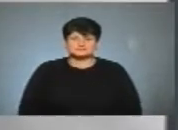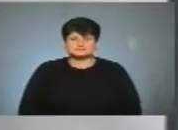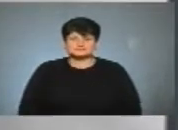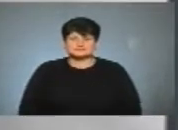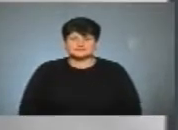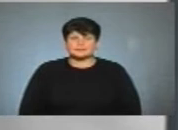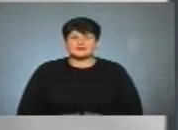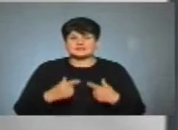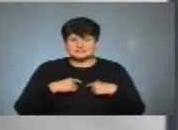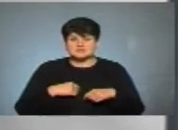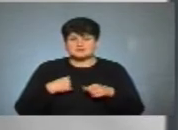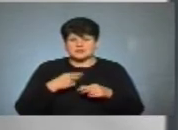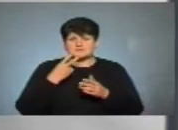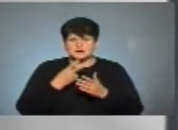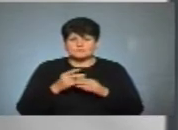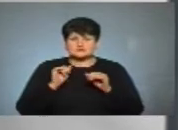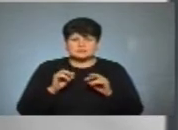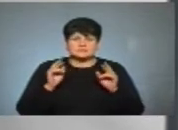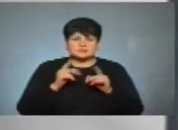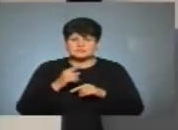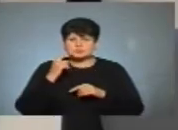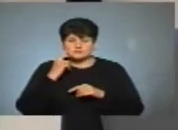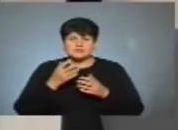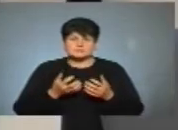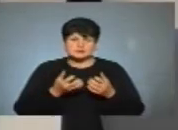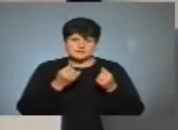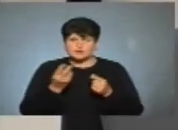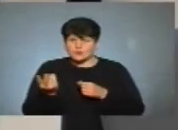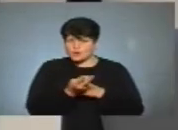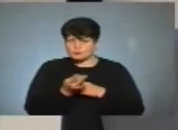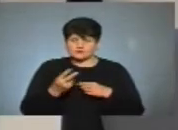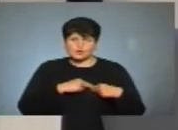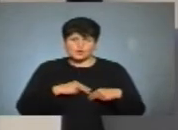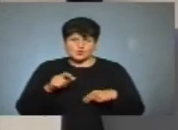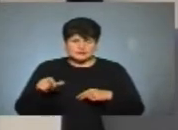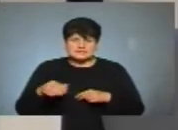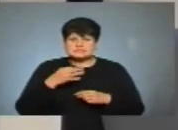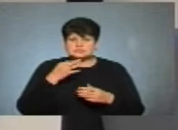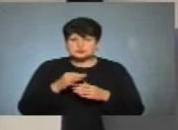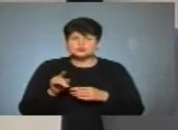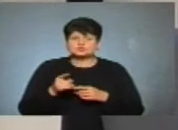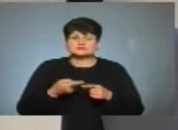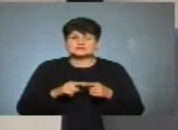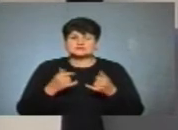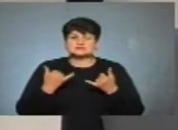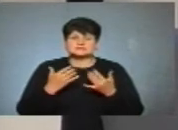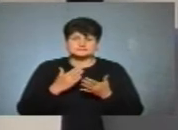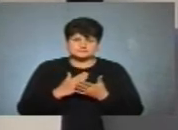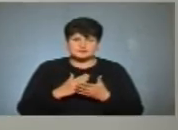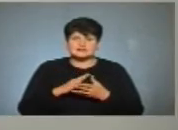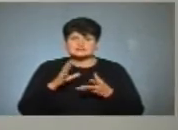додат. як для себе я це бачу, можливо, це теж не зовсім вірна думка, але я підтримую і обох своїх колег і скажу, чому це саме зараз сталося.